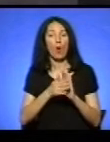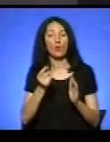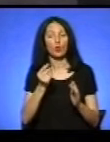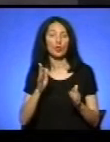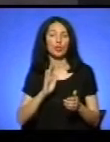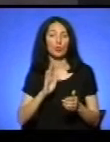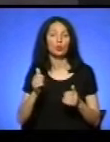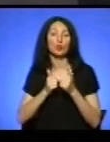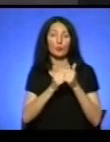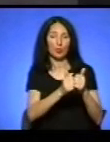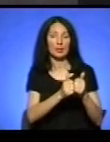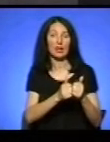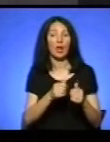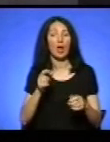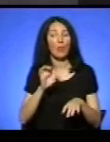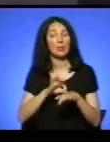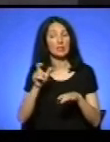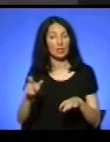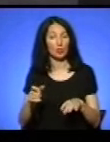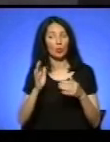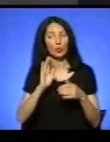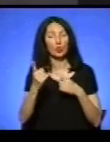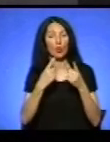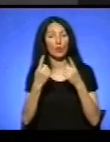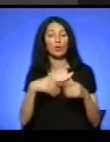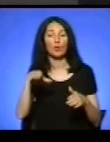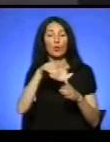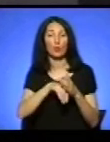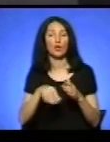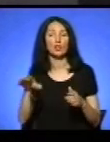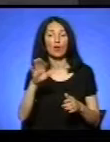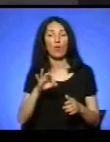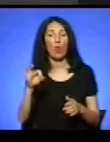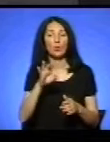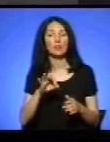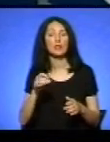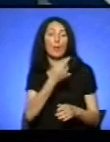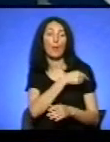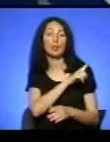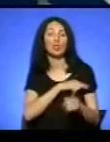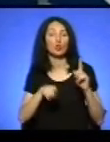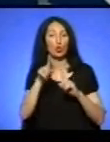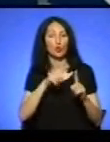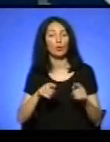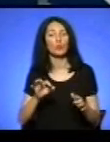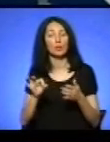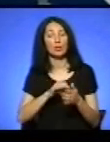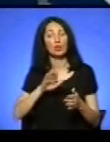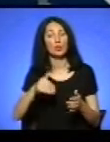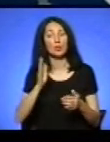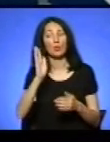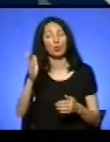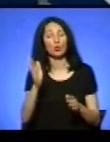говорити про провадження в області медичної реформи. Одразу після прогнозу погоди дочекайтеся. А ми з вами